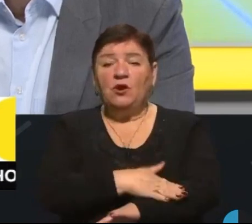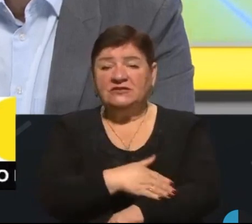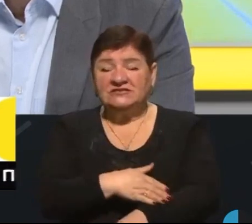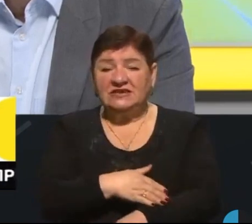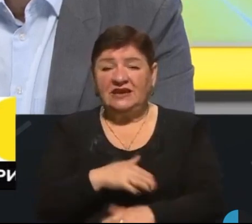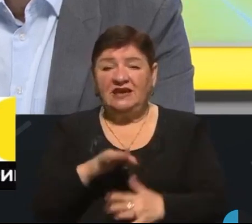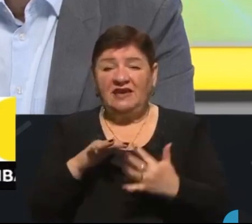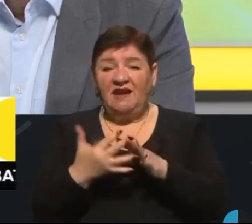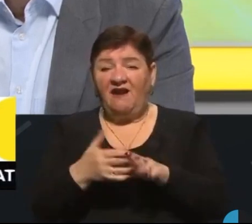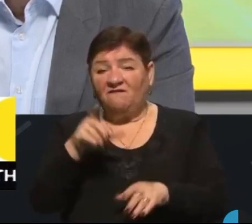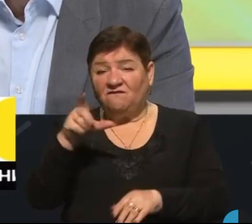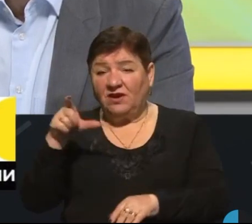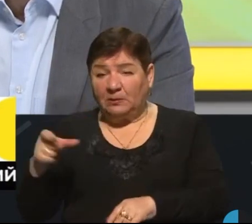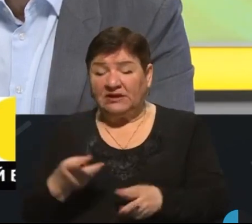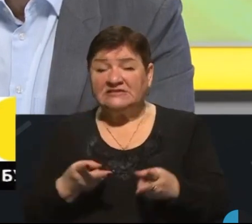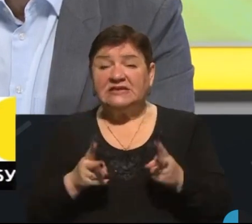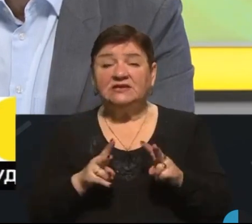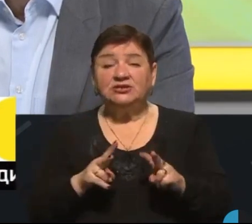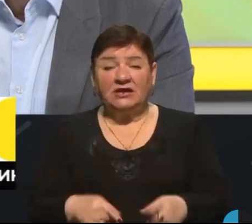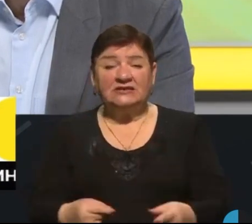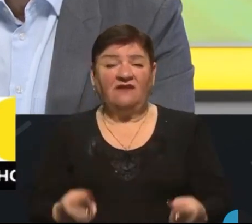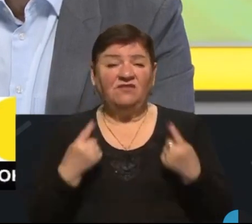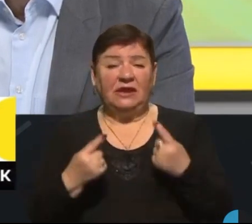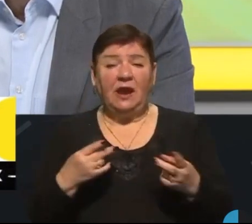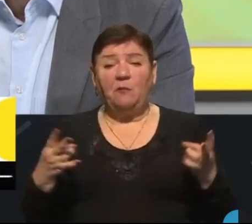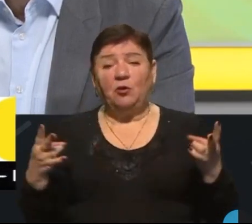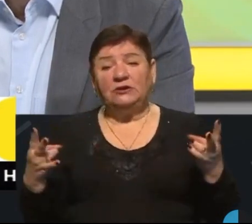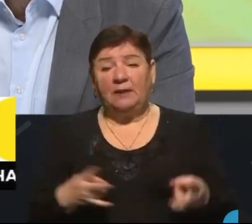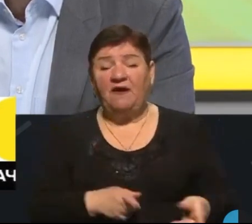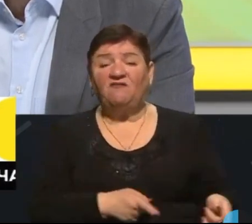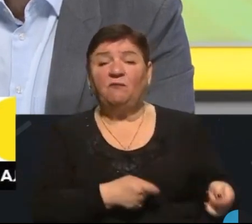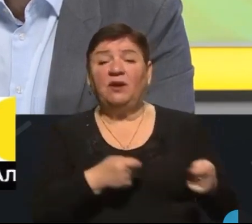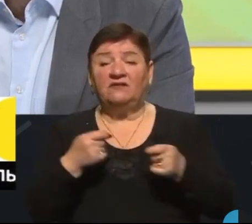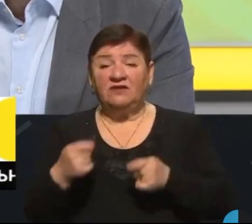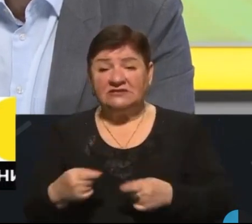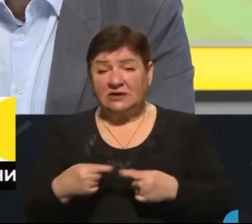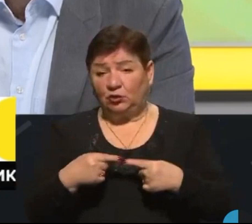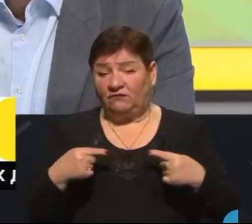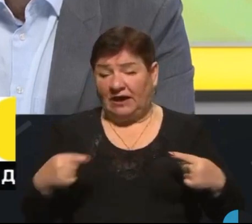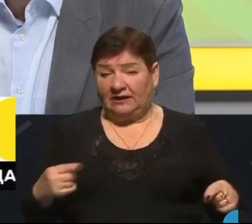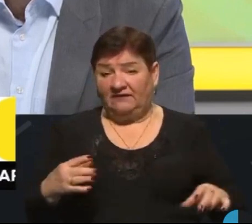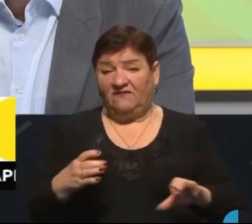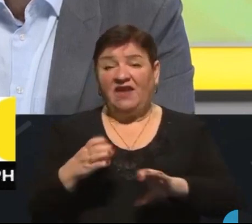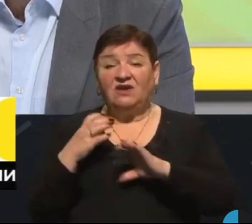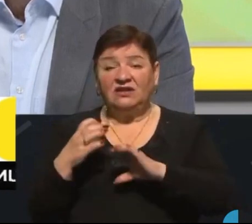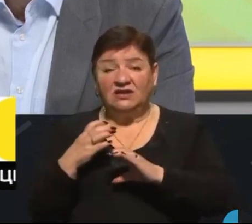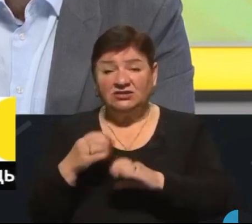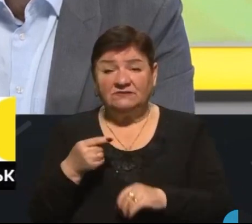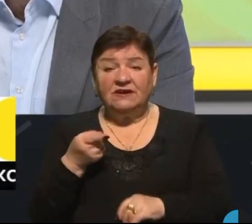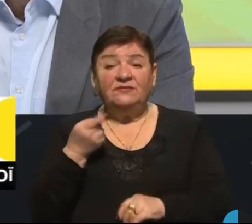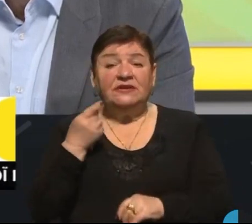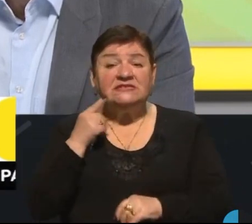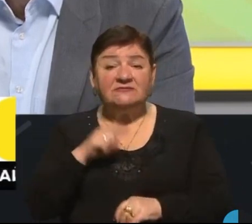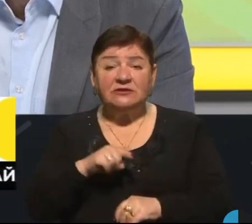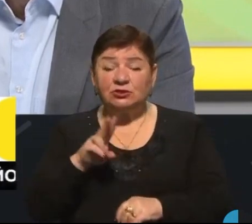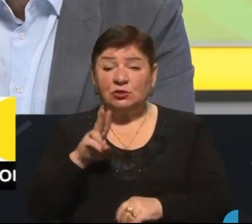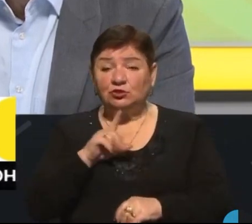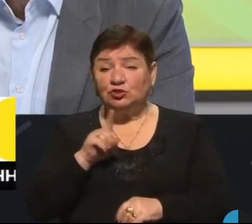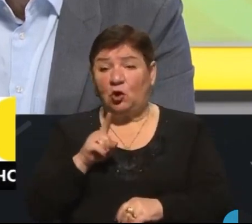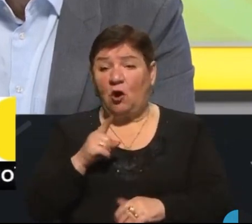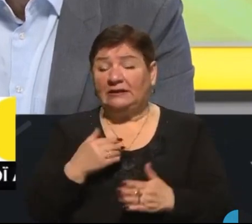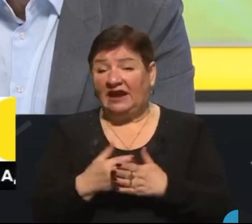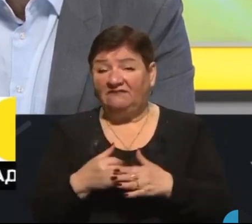і залишається велика потреба в перевезенні товарів та вантажів, тому, звісно, що навіть